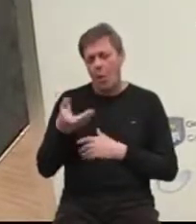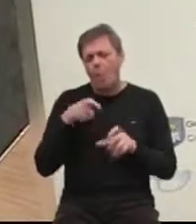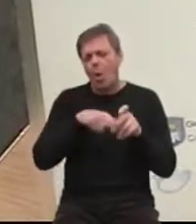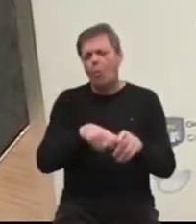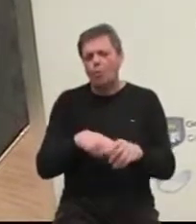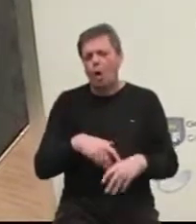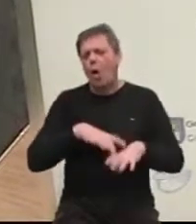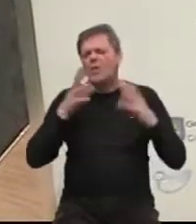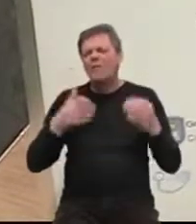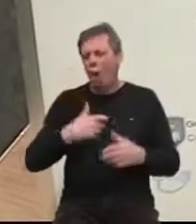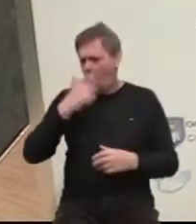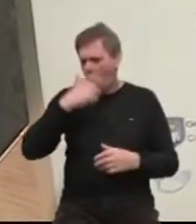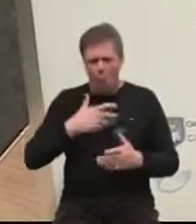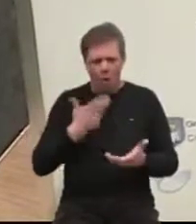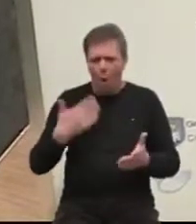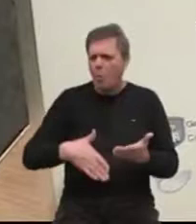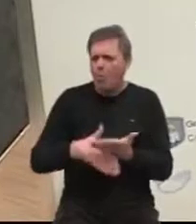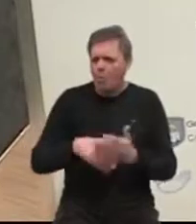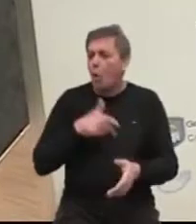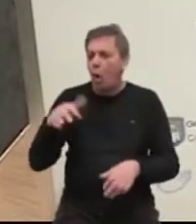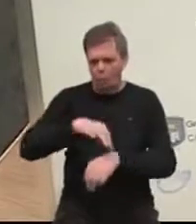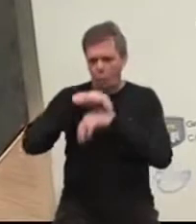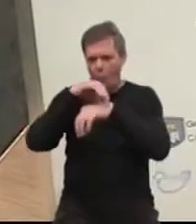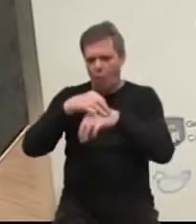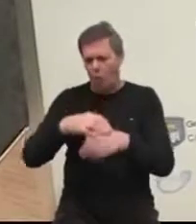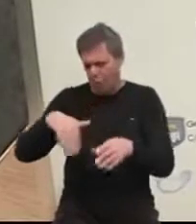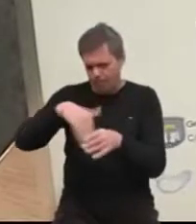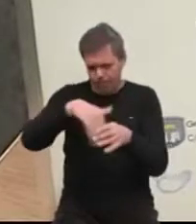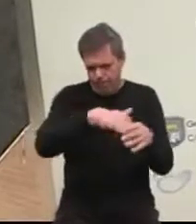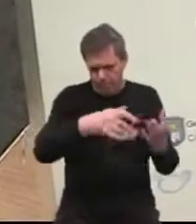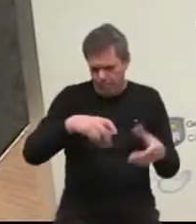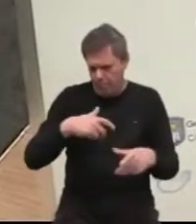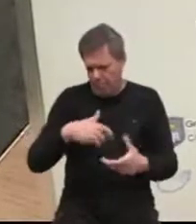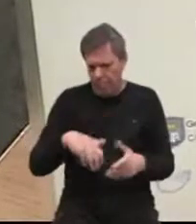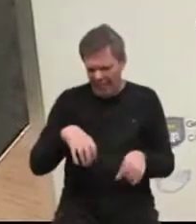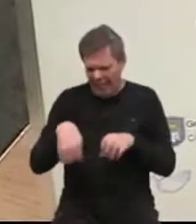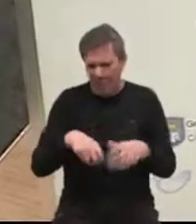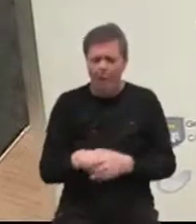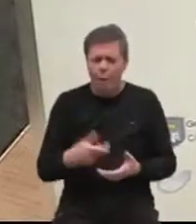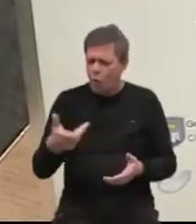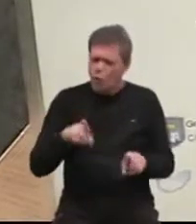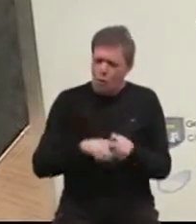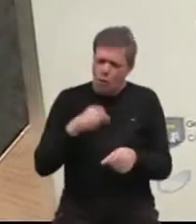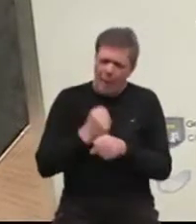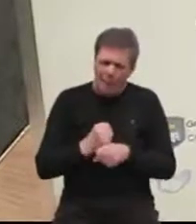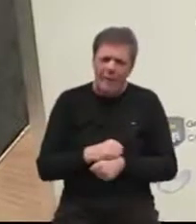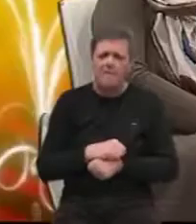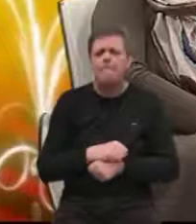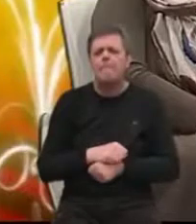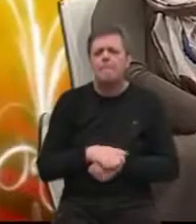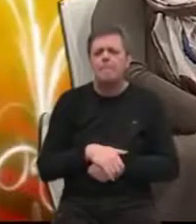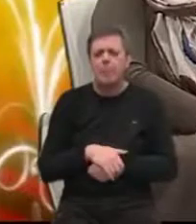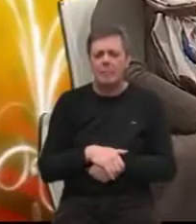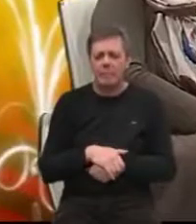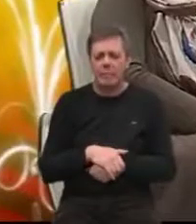uključeno svo osoblje od pomoćnog pa do rukovodečog osoblja. Ono što smo također napravili, zato smo uzimali za